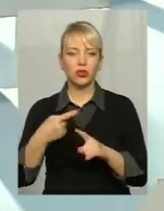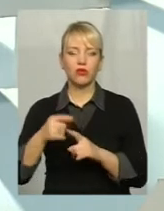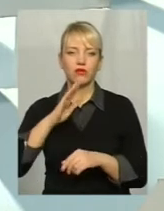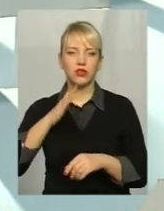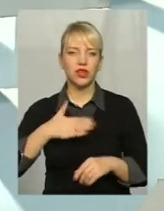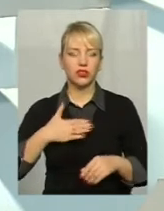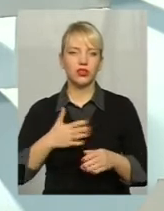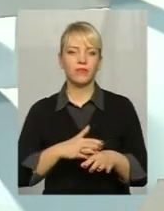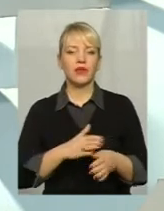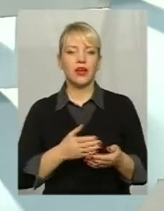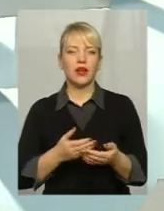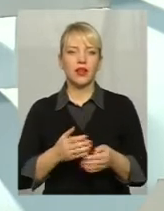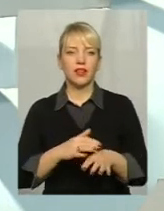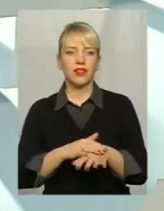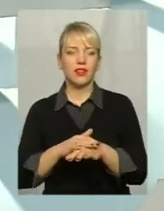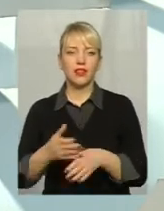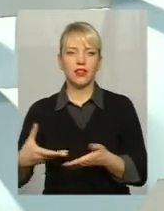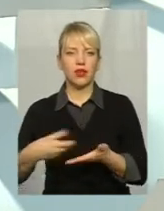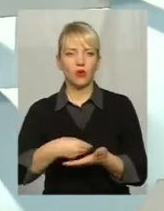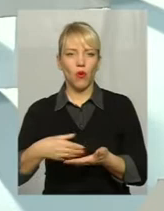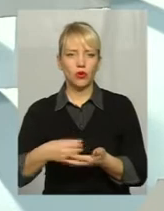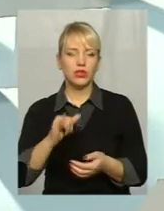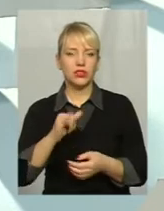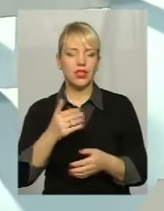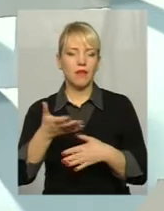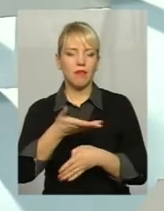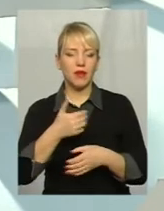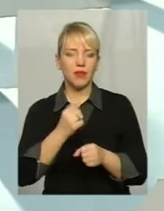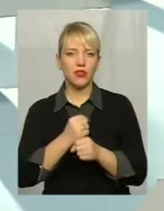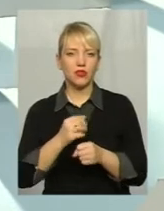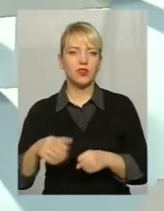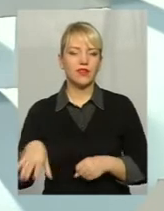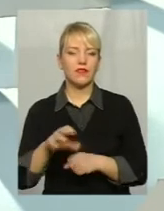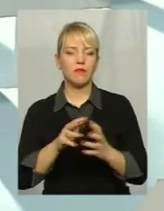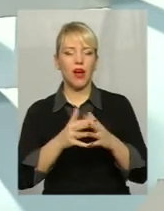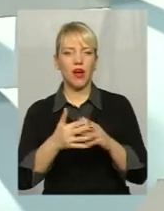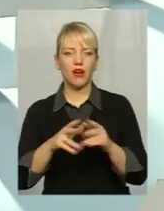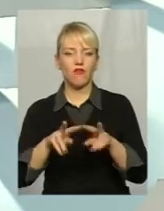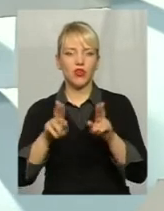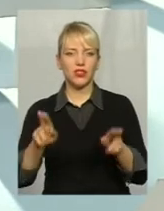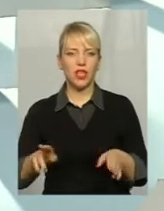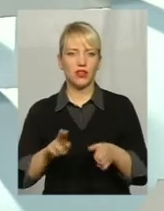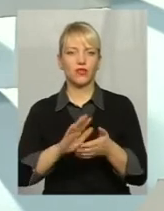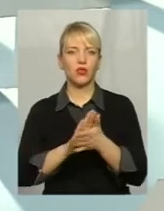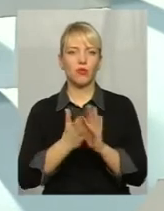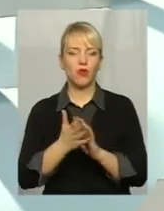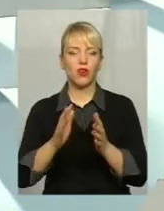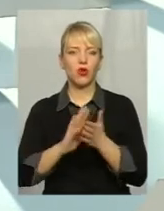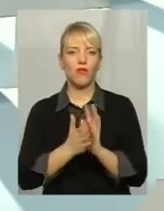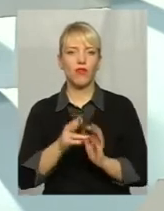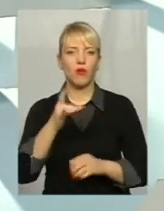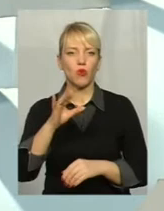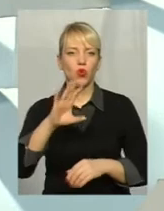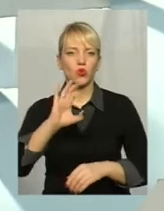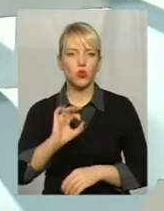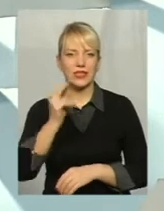Сьогодні ми працюємо всіма аграріями в однакових рівних умовах Це договора про соціальне партнерство Минулого року